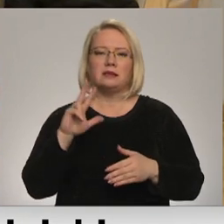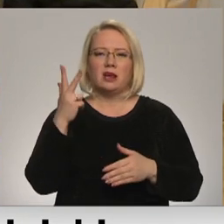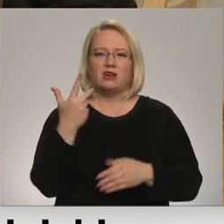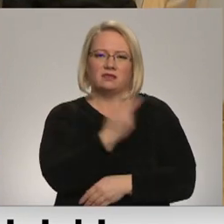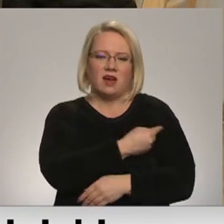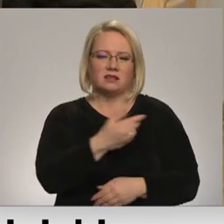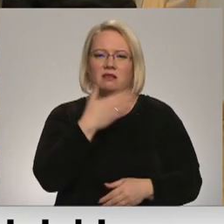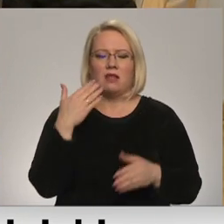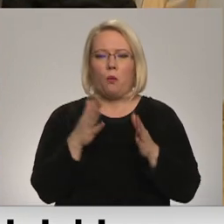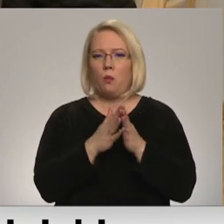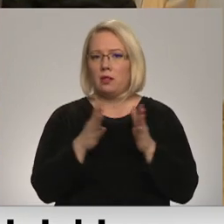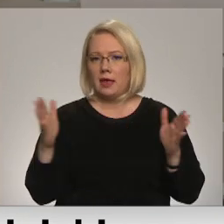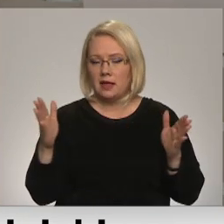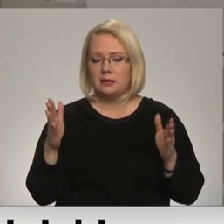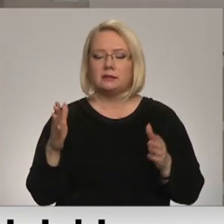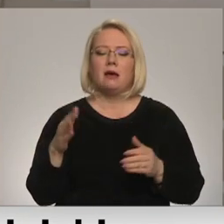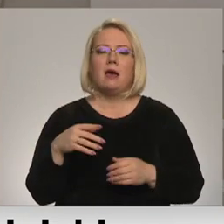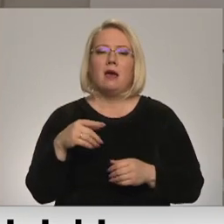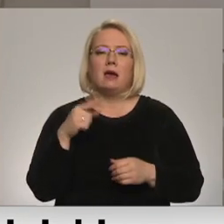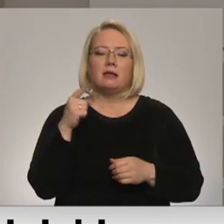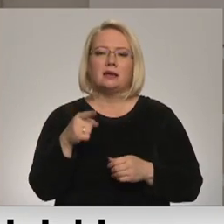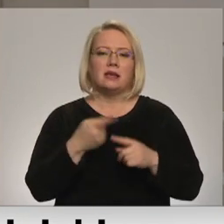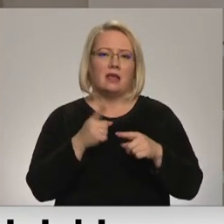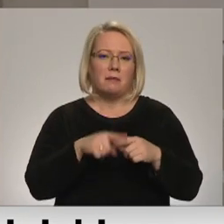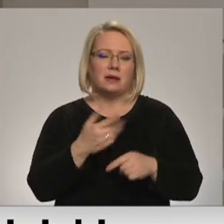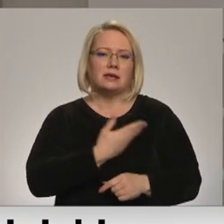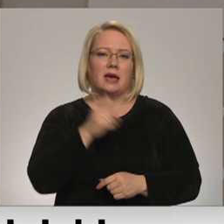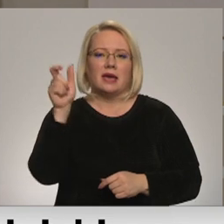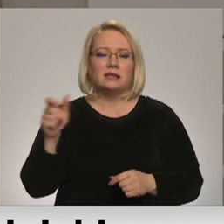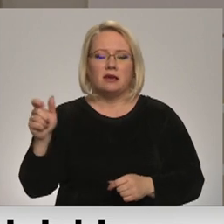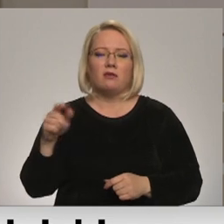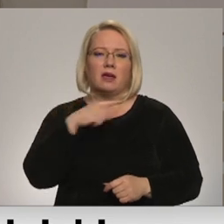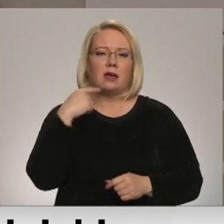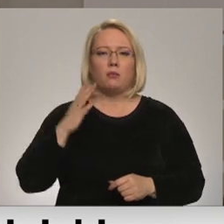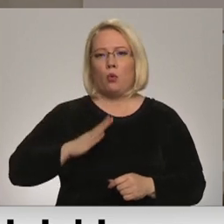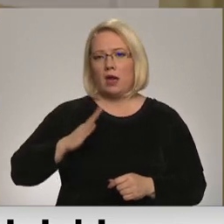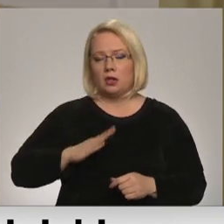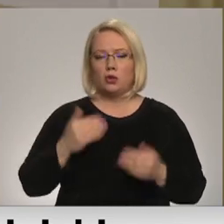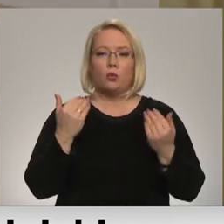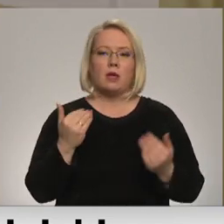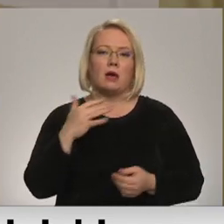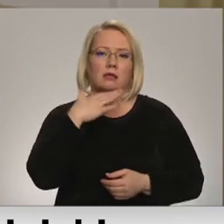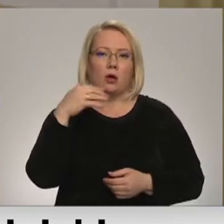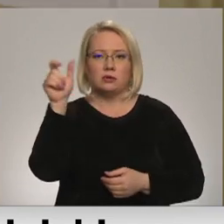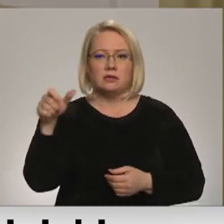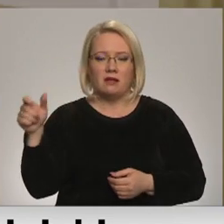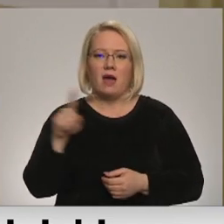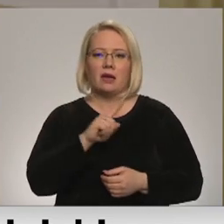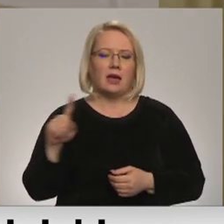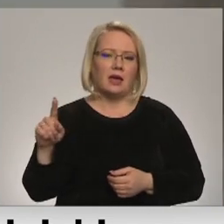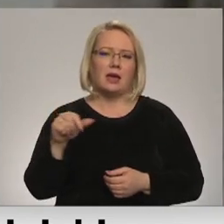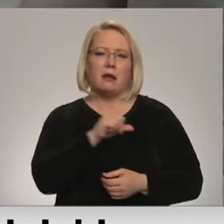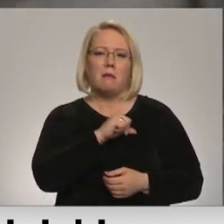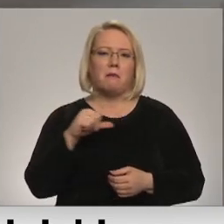neesot pārāk liels. Eva Juhņēviča to skaidro arī iedzīvotāju vēlme nogaidīt un to, ka pašlaik ļoti daudz cilvēku ir pašizolācijā.